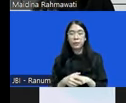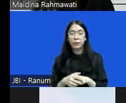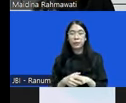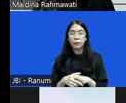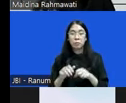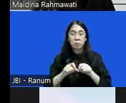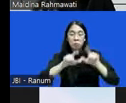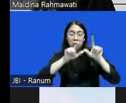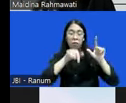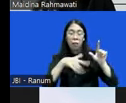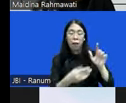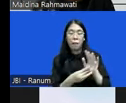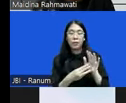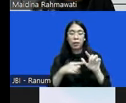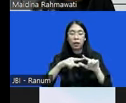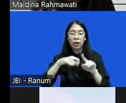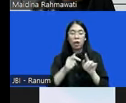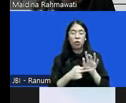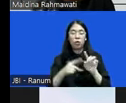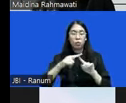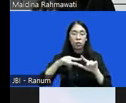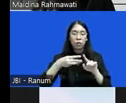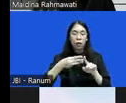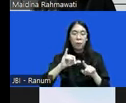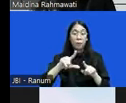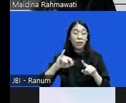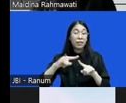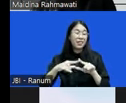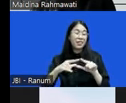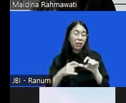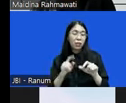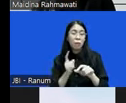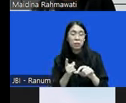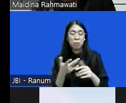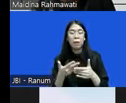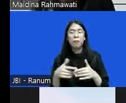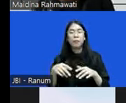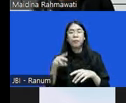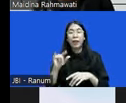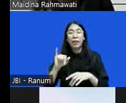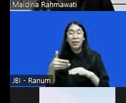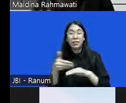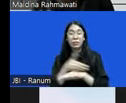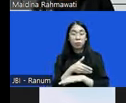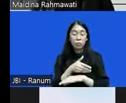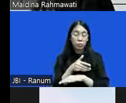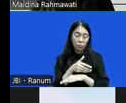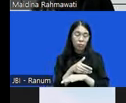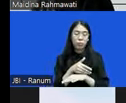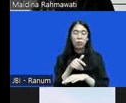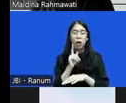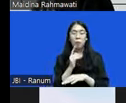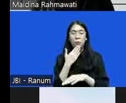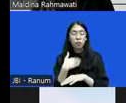adalah soal masalah akuntabilitas karena apa karena sebelum ada restoratif justice ini sendiri kita punya